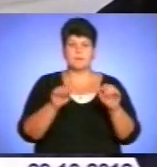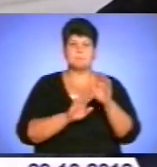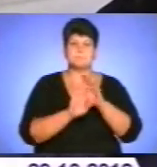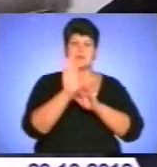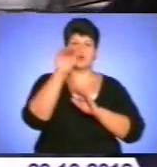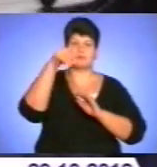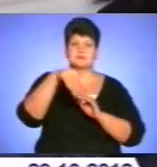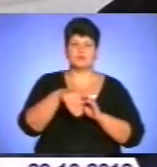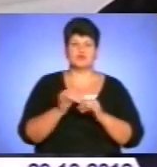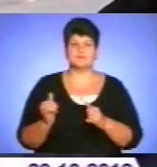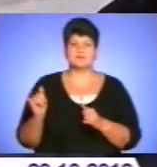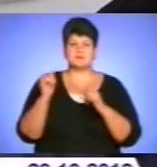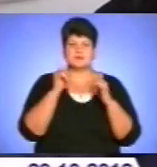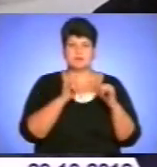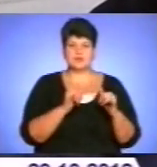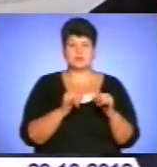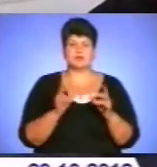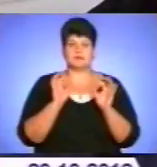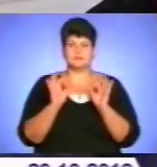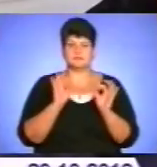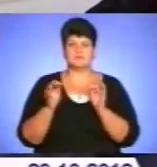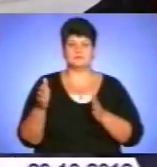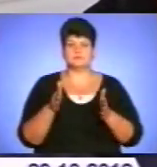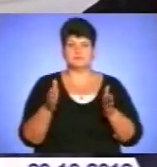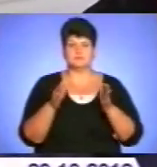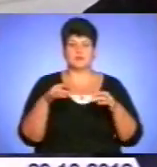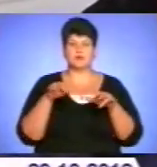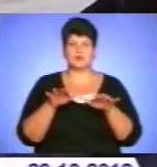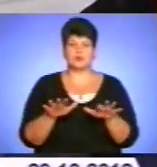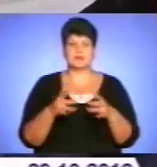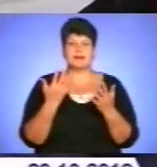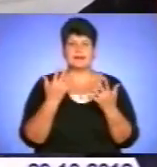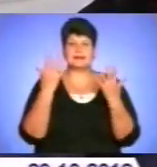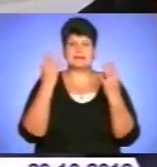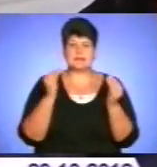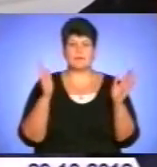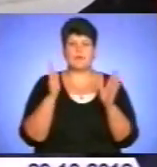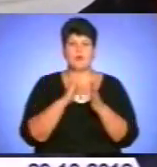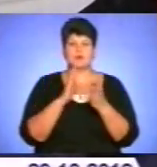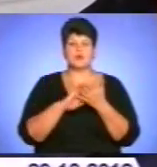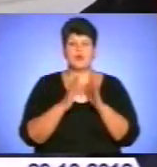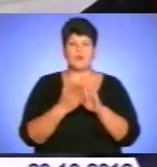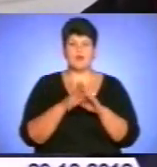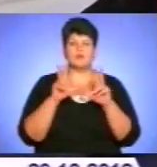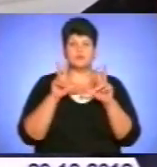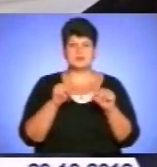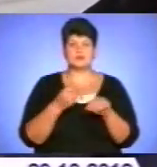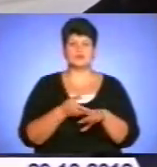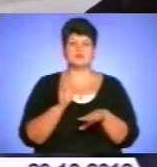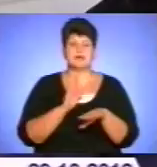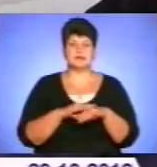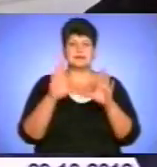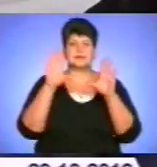Для того, щоб забезпечити безпеку дорожнього руху. На наступні декілька днів, знову ж, погодні умови обіцяють ускладнитися, а саме зниження